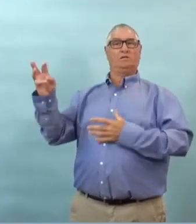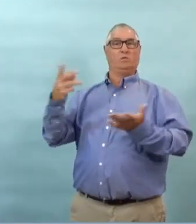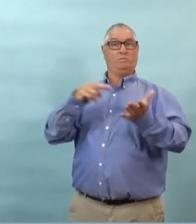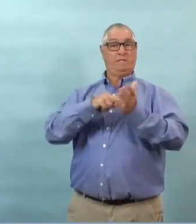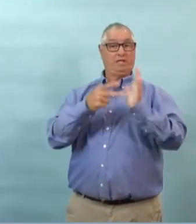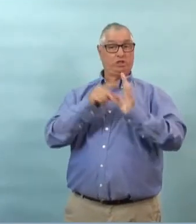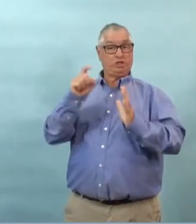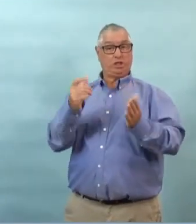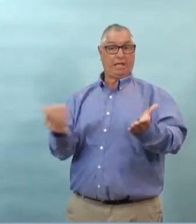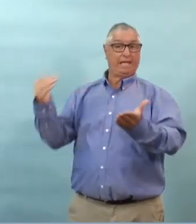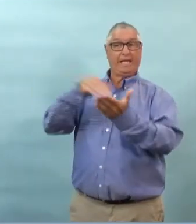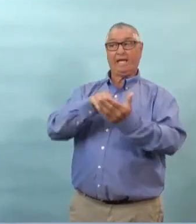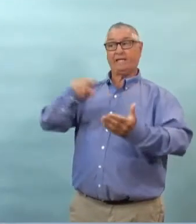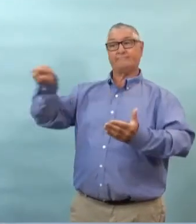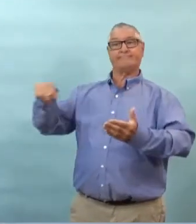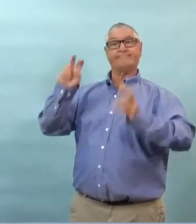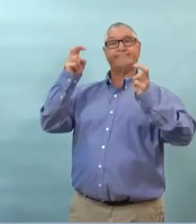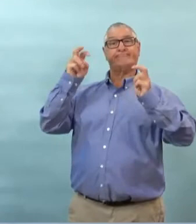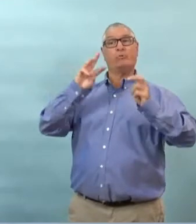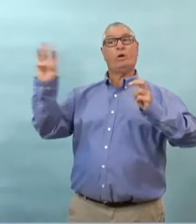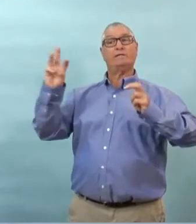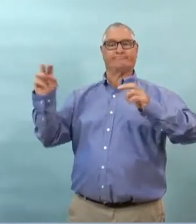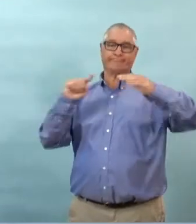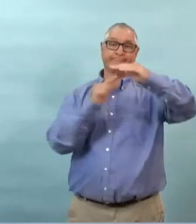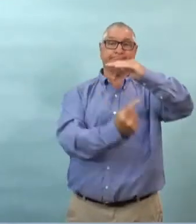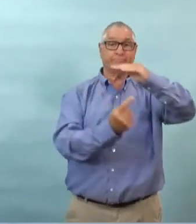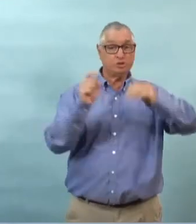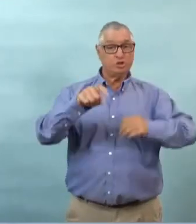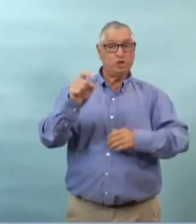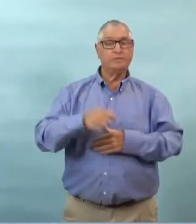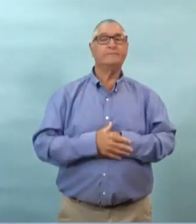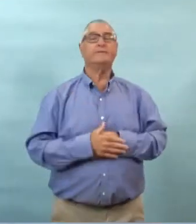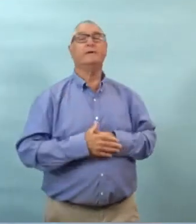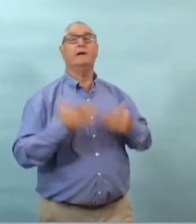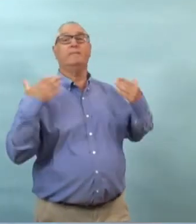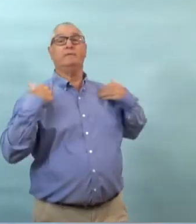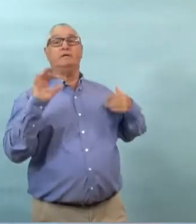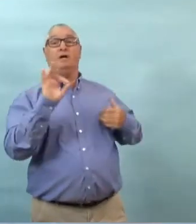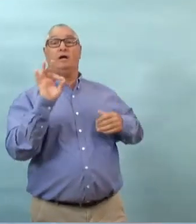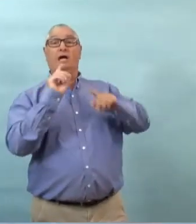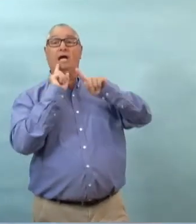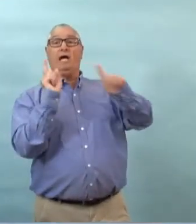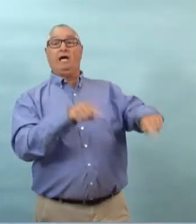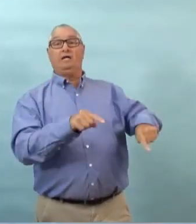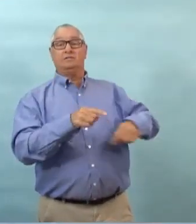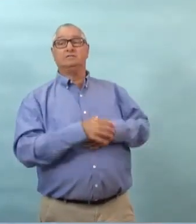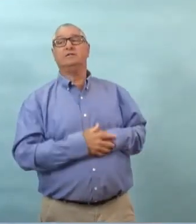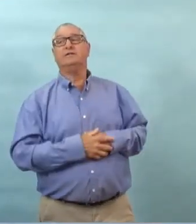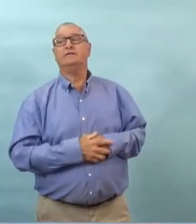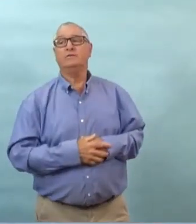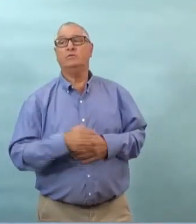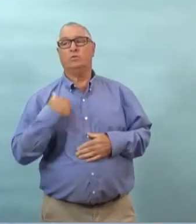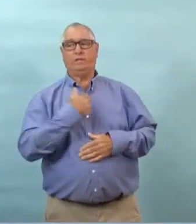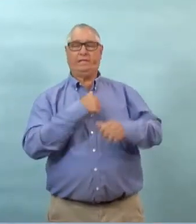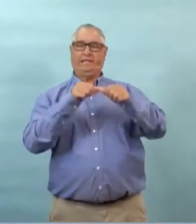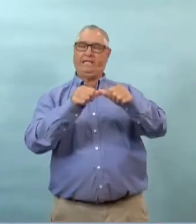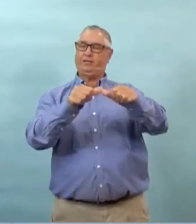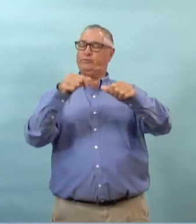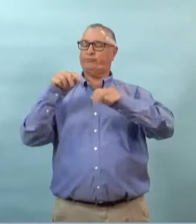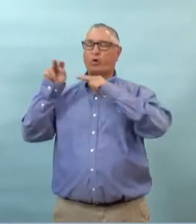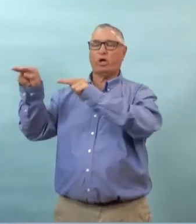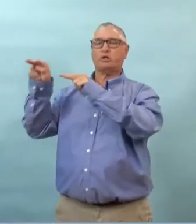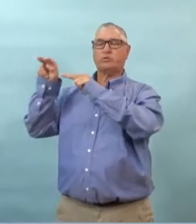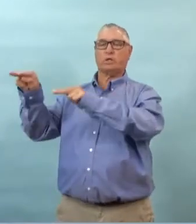alors est ce que vous pensez qu'on peut continuer comme on le on continue à surveiller on